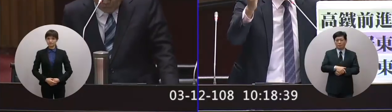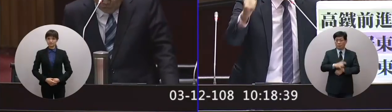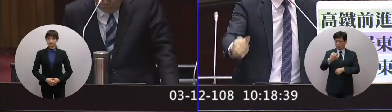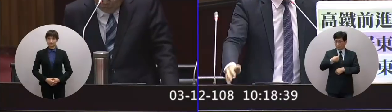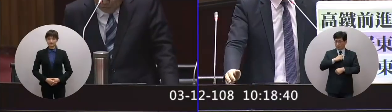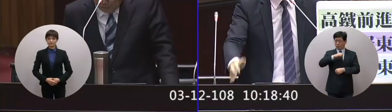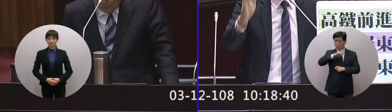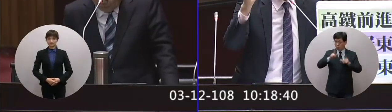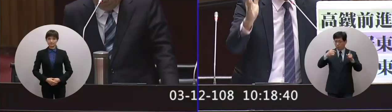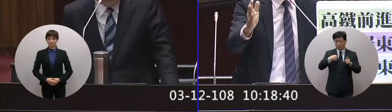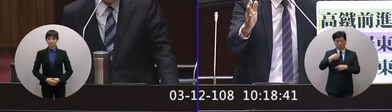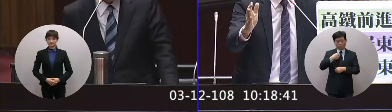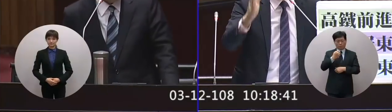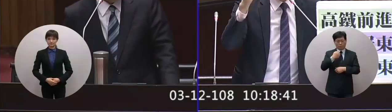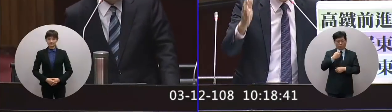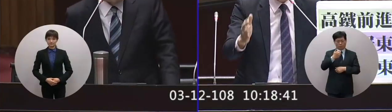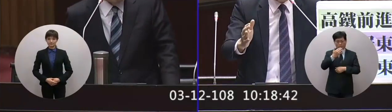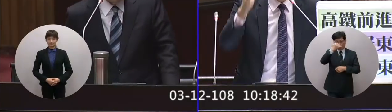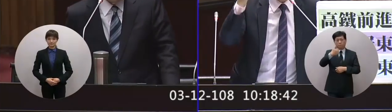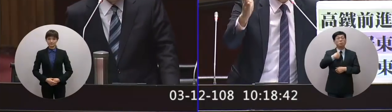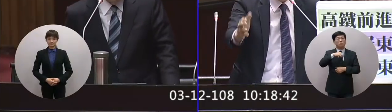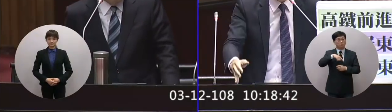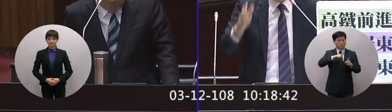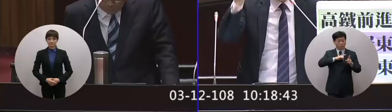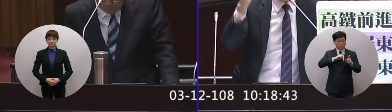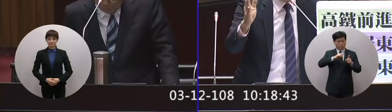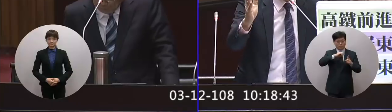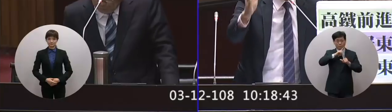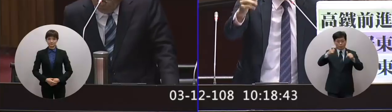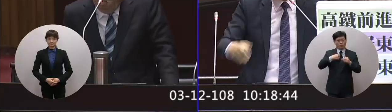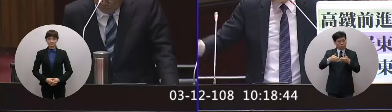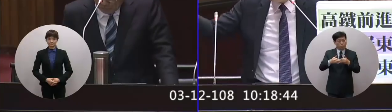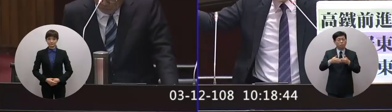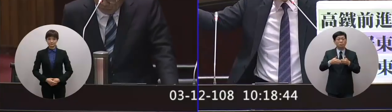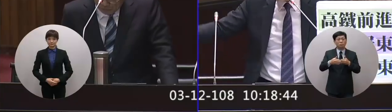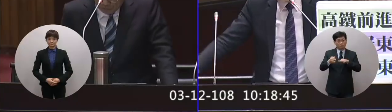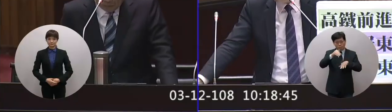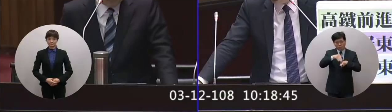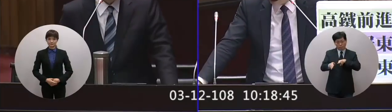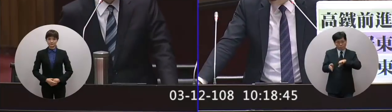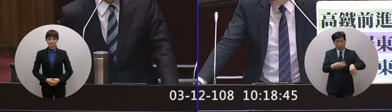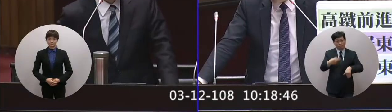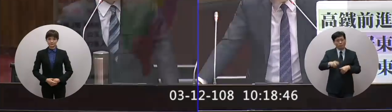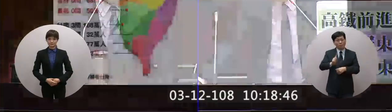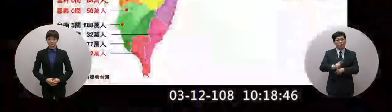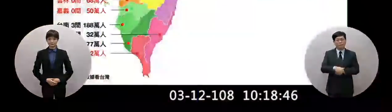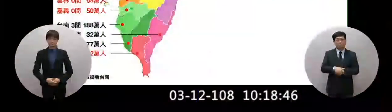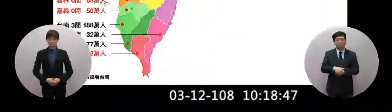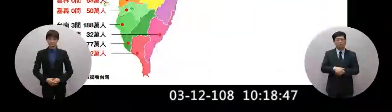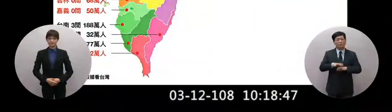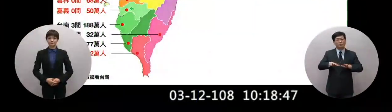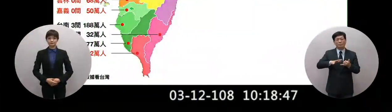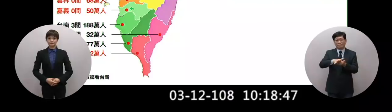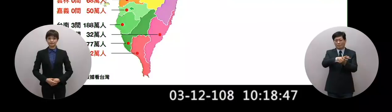不只是我屏東我家我要告訴院長我屏東我需要除了高鐵需要什麼呢我們往下看目前呢